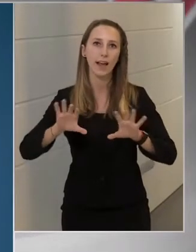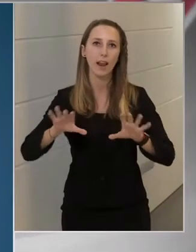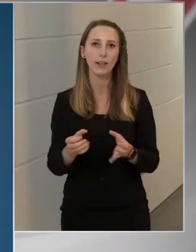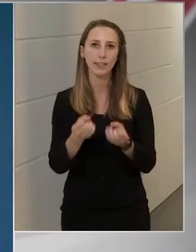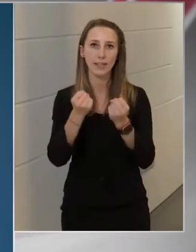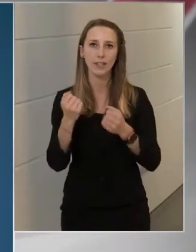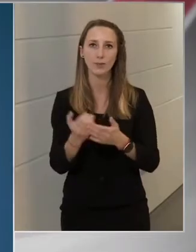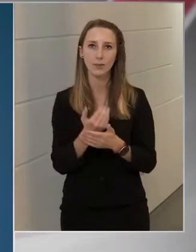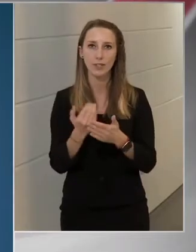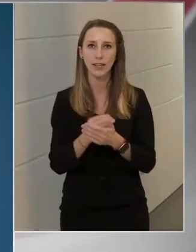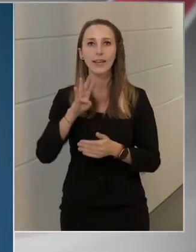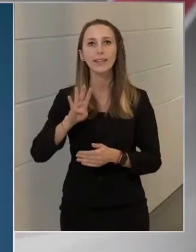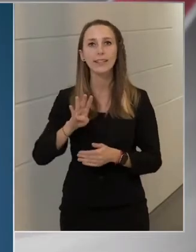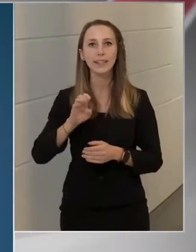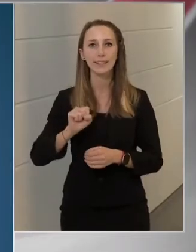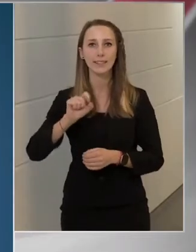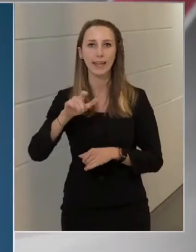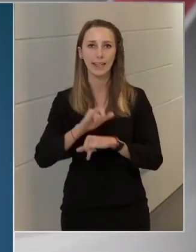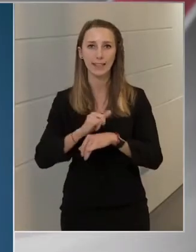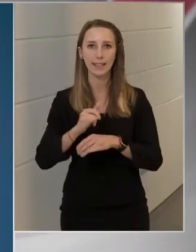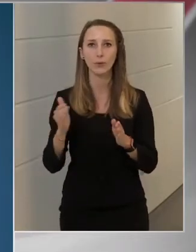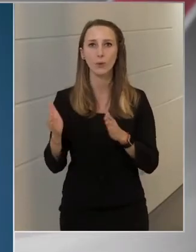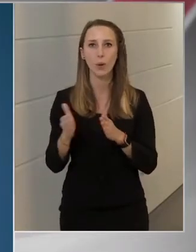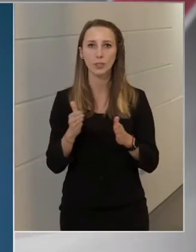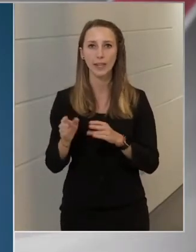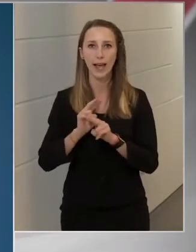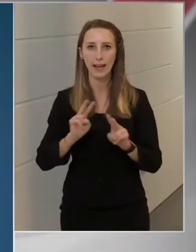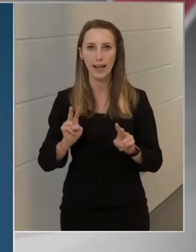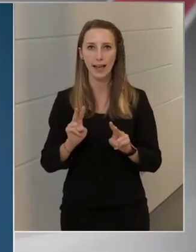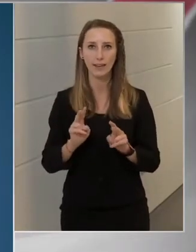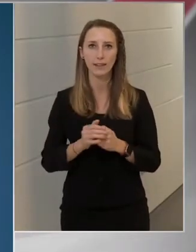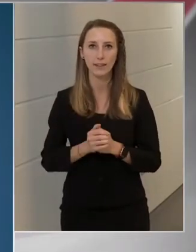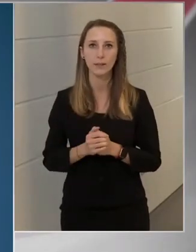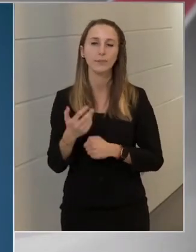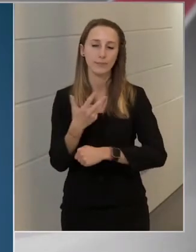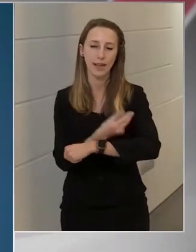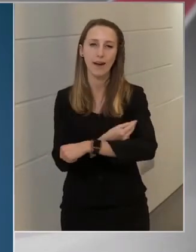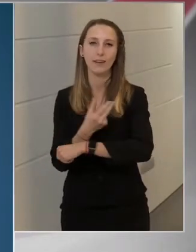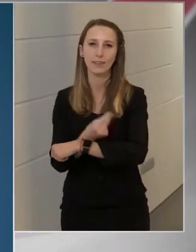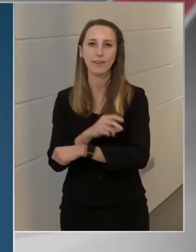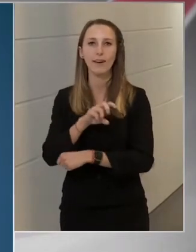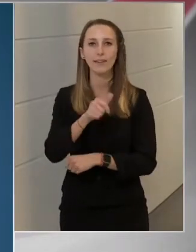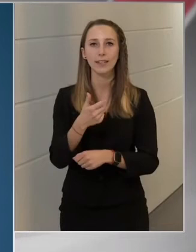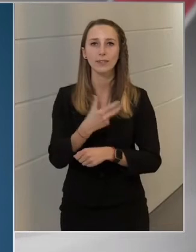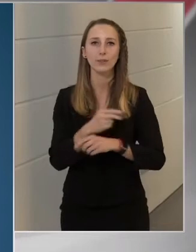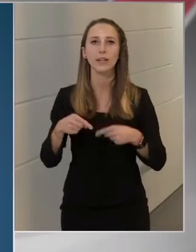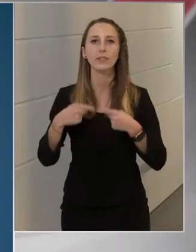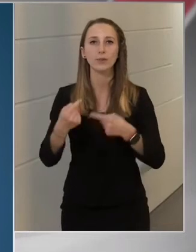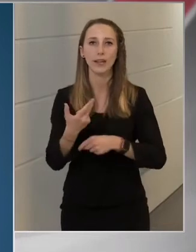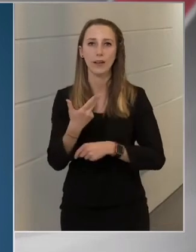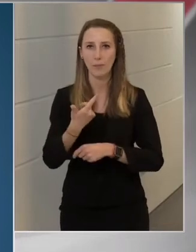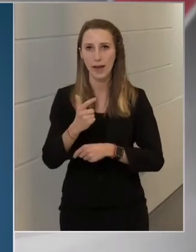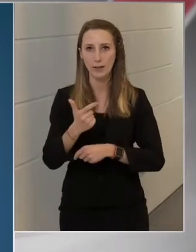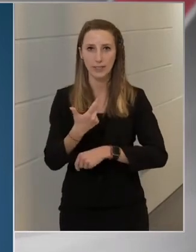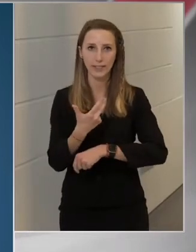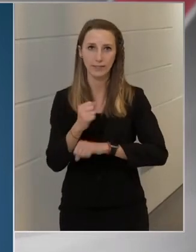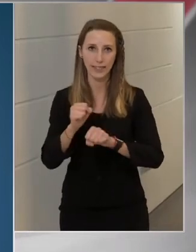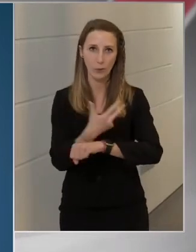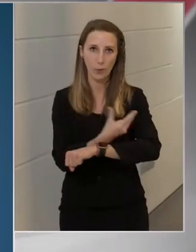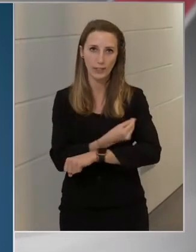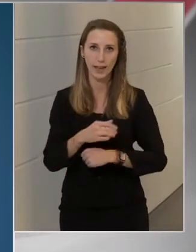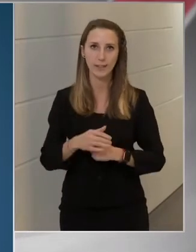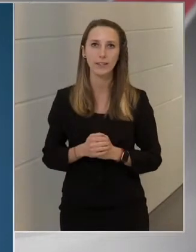szükséges. 4-12 hét különbséggel beadni az első oltás után a második védőoltást.